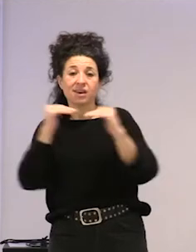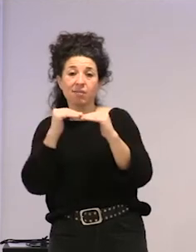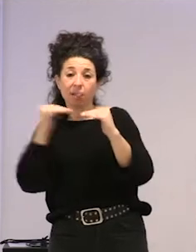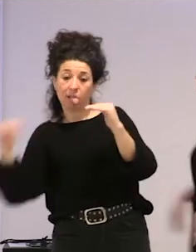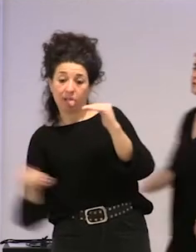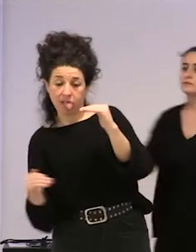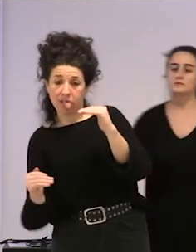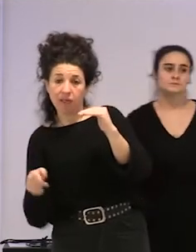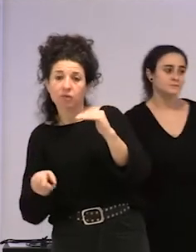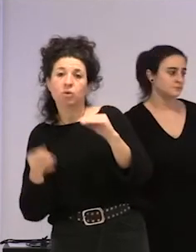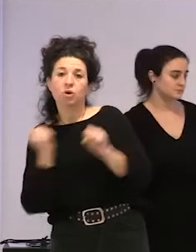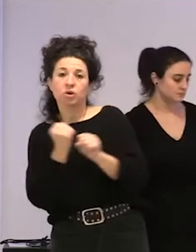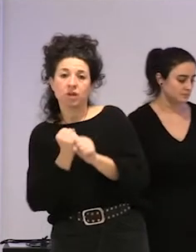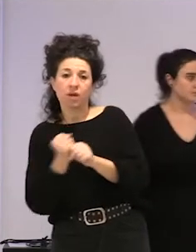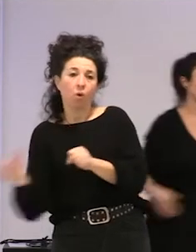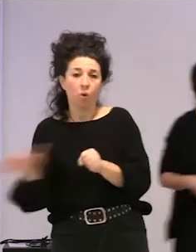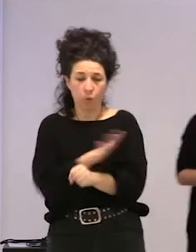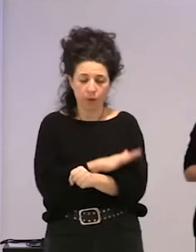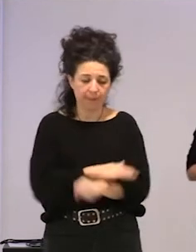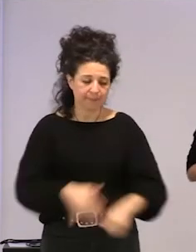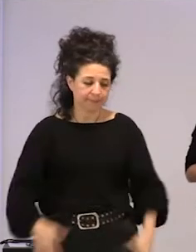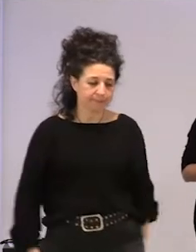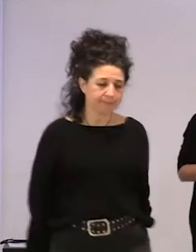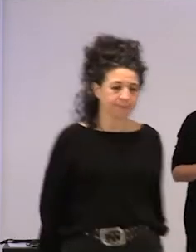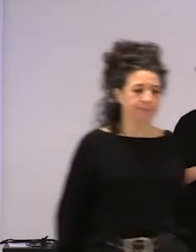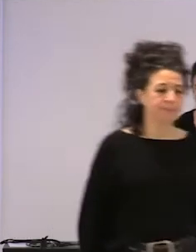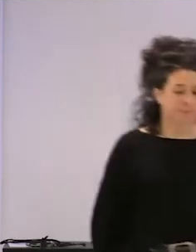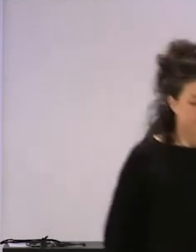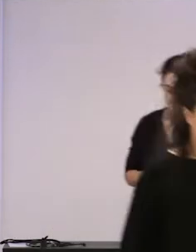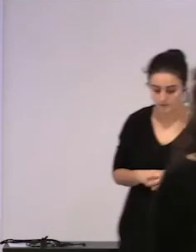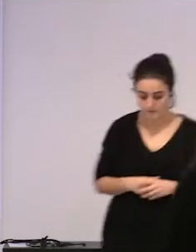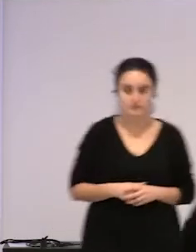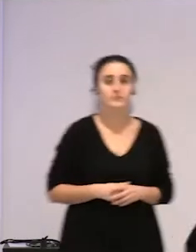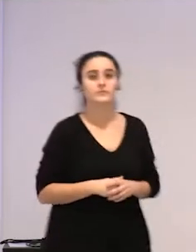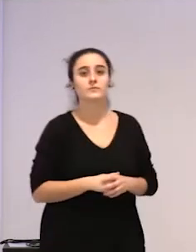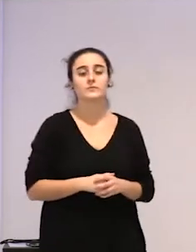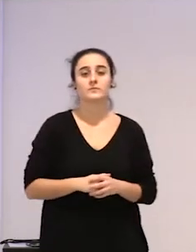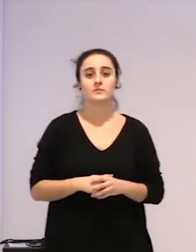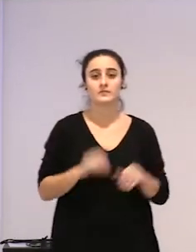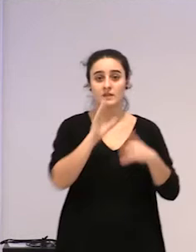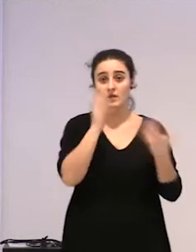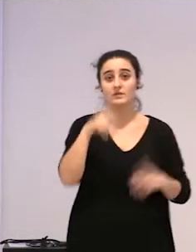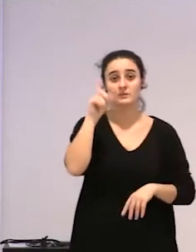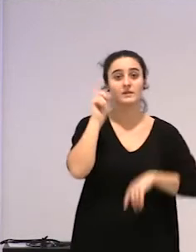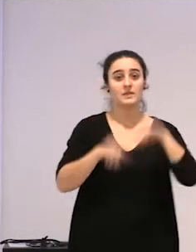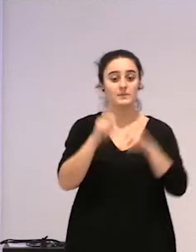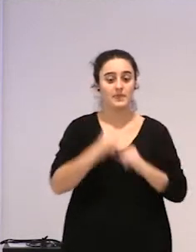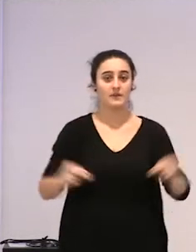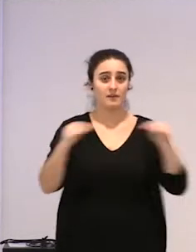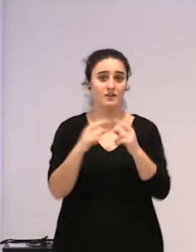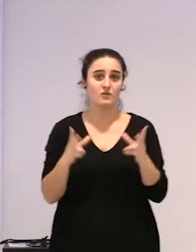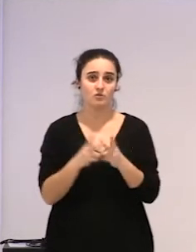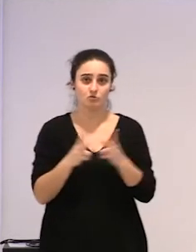ba, langustioiek betetzeko. eta, gaur egun ere, klase sozialaren ardatza, elkartzen zaigu,